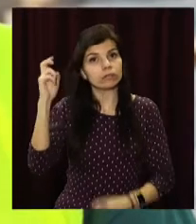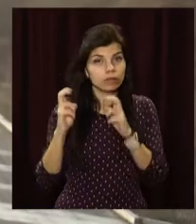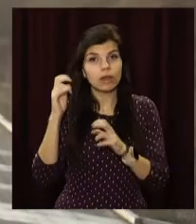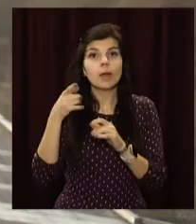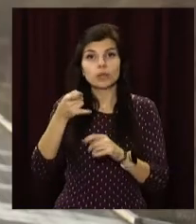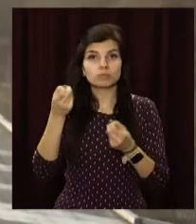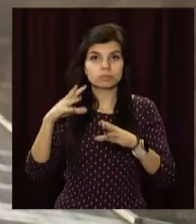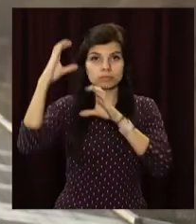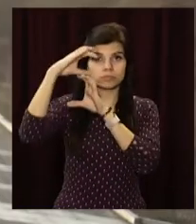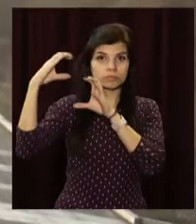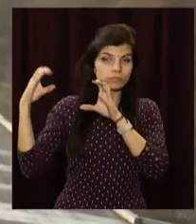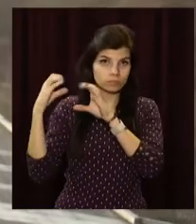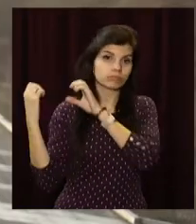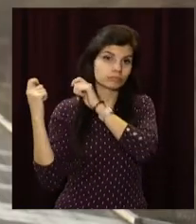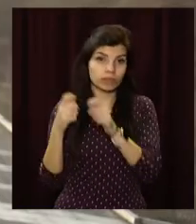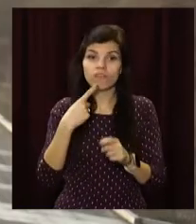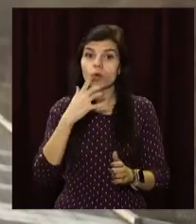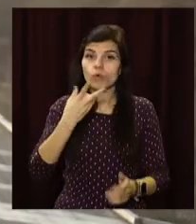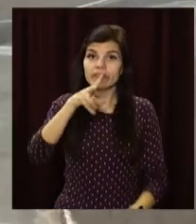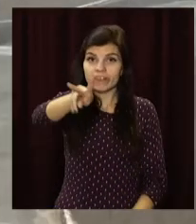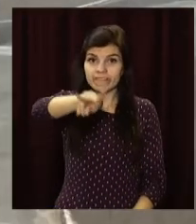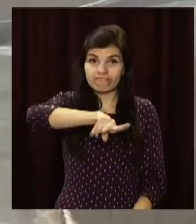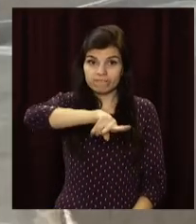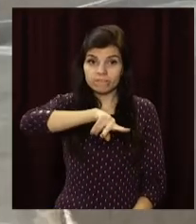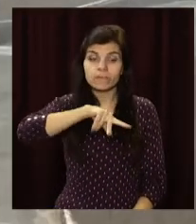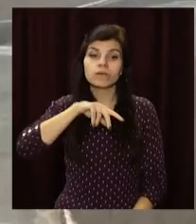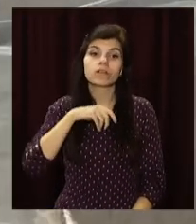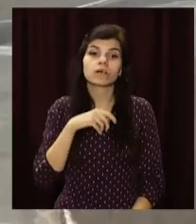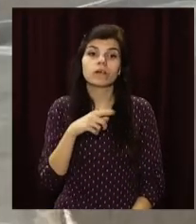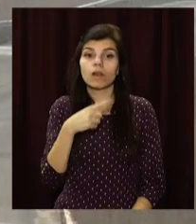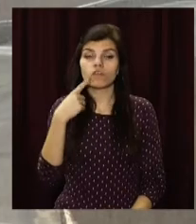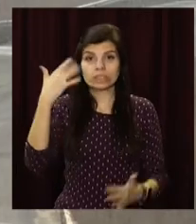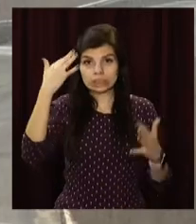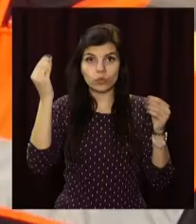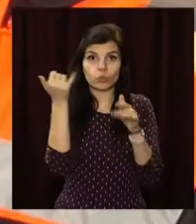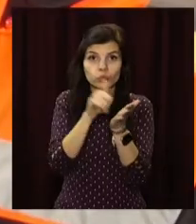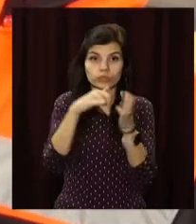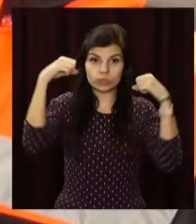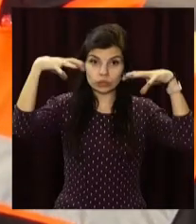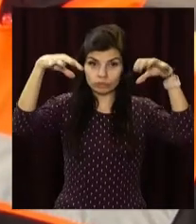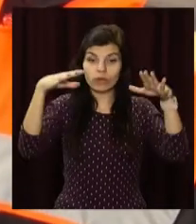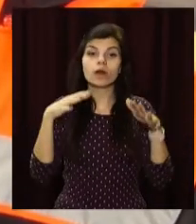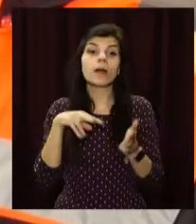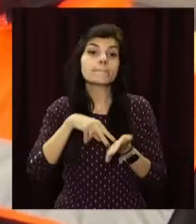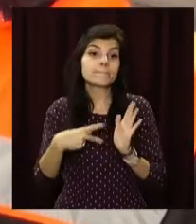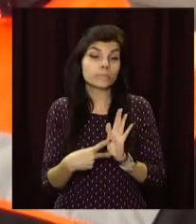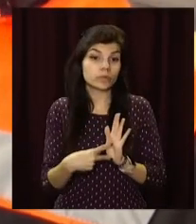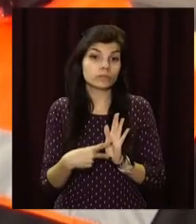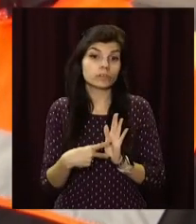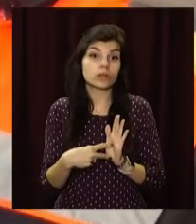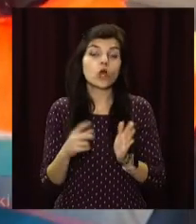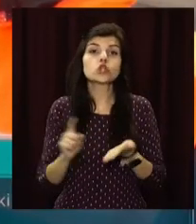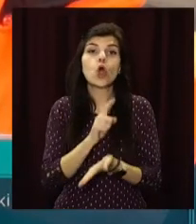Дорога буде двосмуговою. Вздовж планують встановити сучасне освітлення. Плануємо тільки, згідно